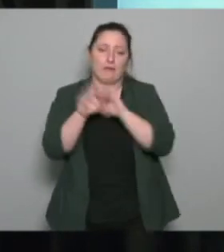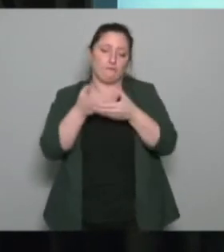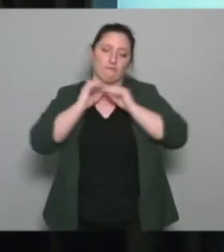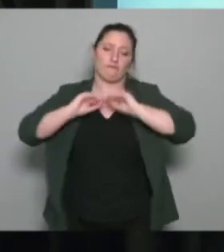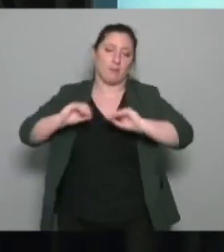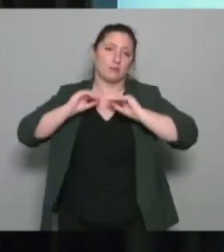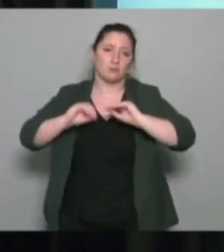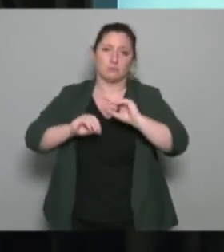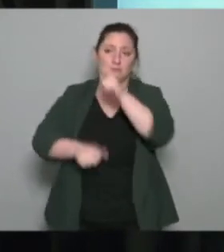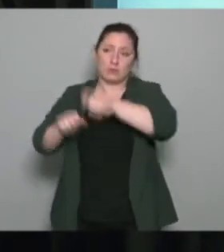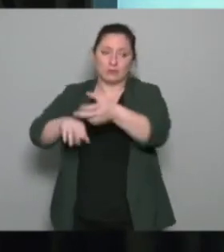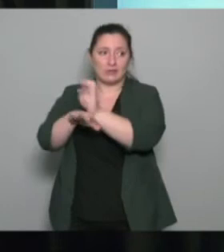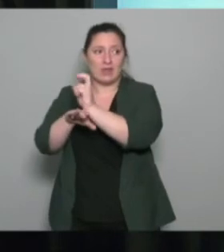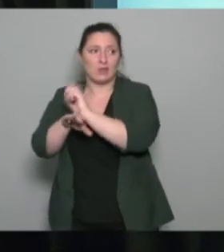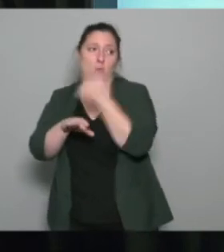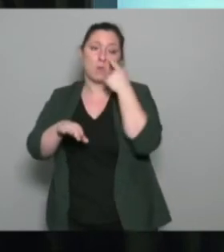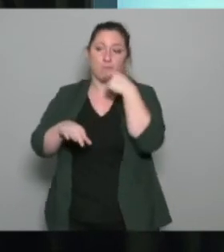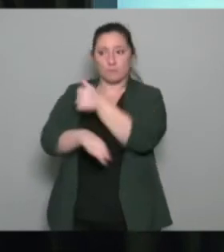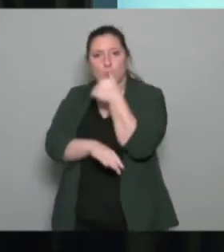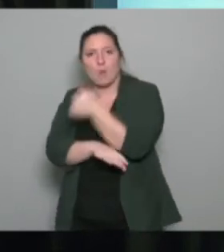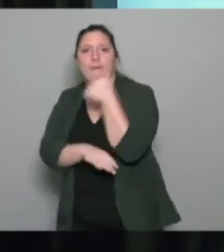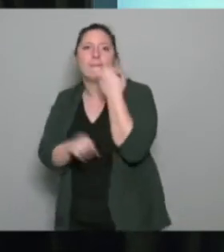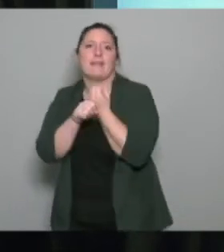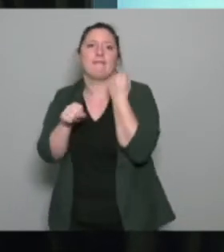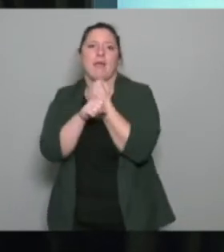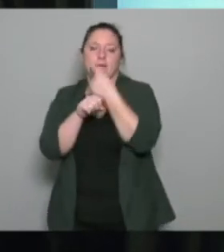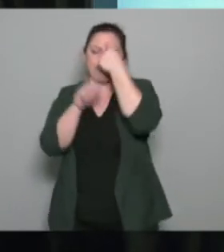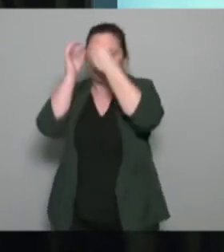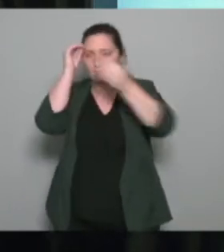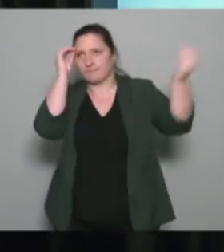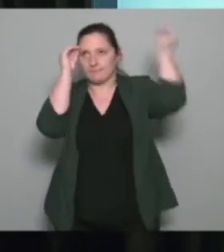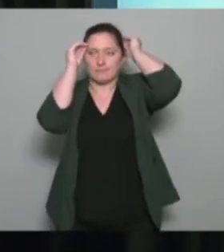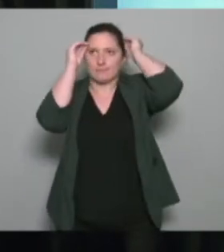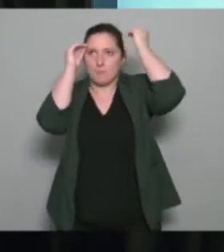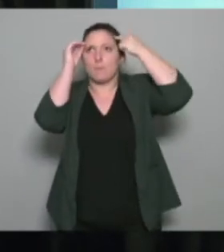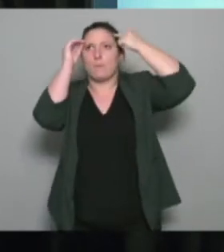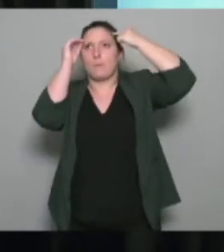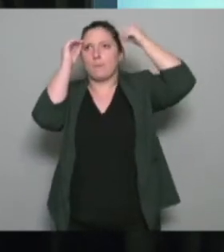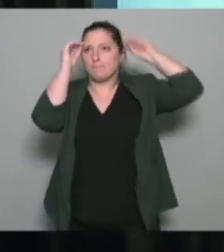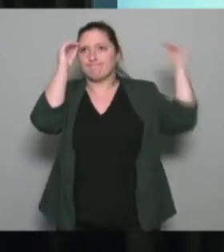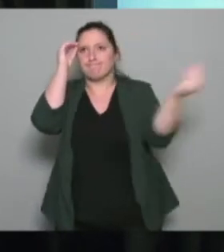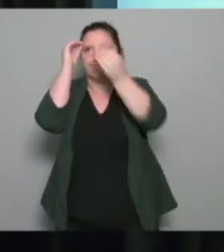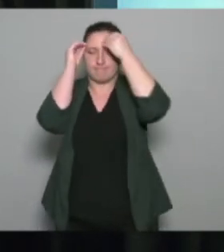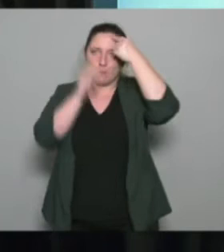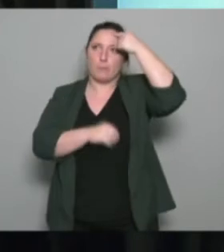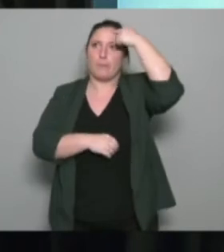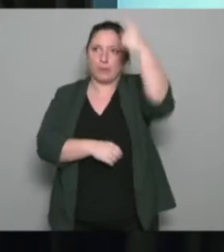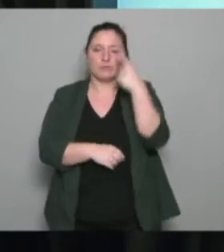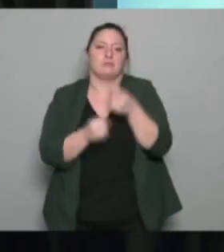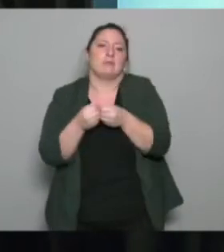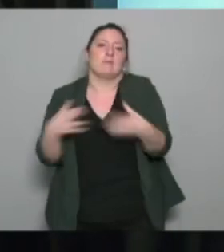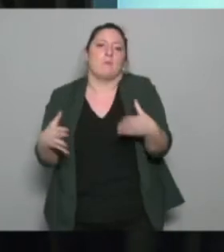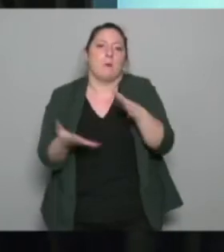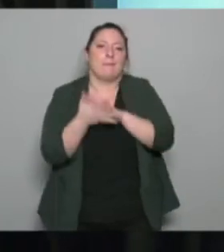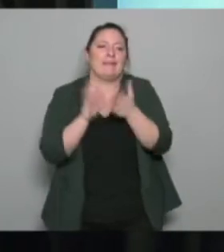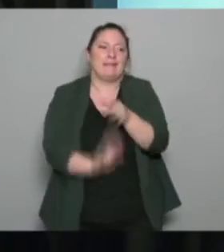pour qu'ils intègrent dans leur travail dans leur mission le développement de la pratique sportive dans le cadre du sport santé alors